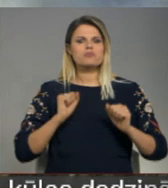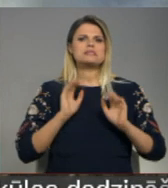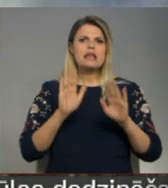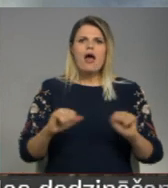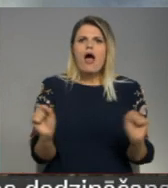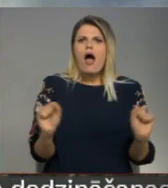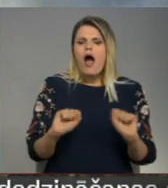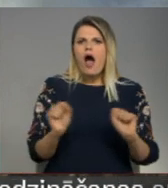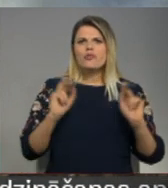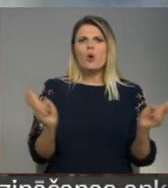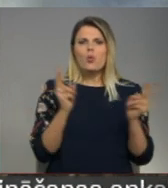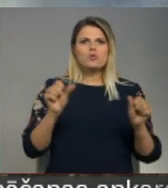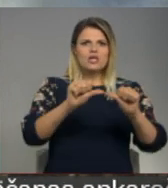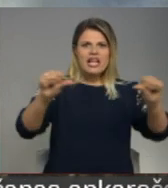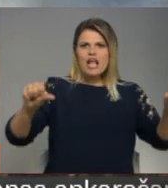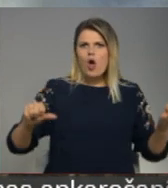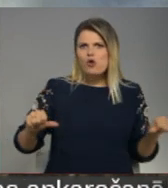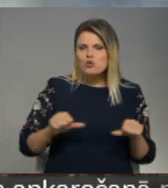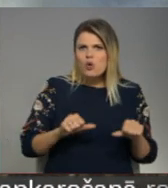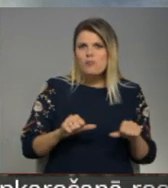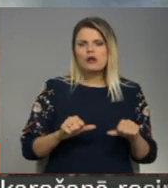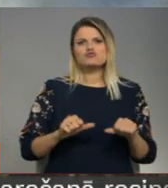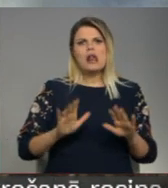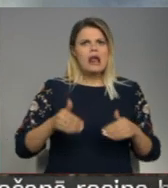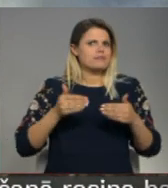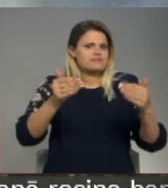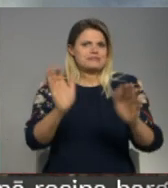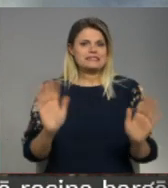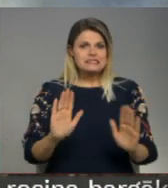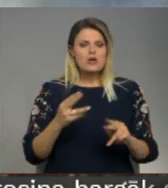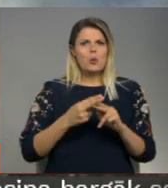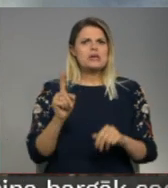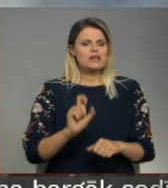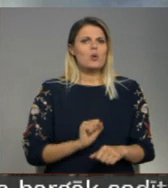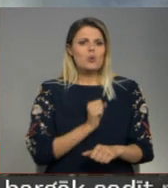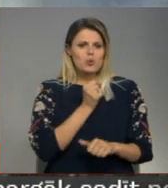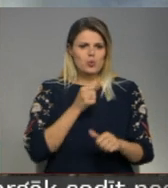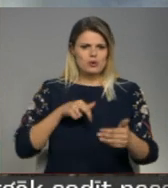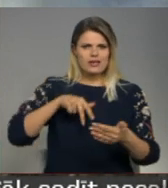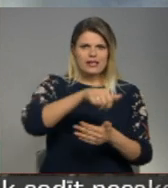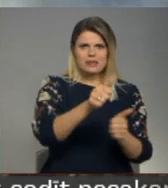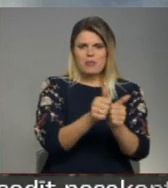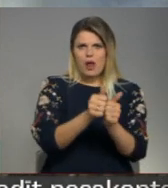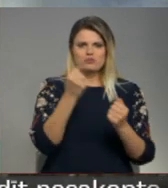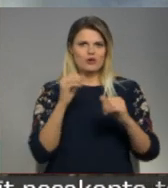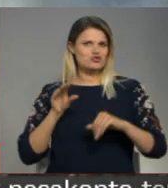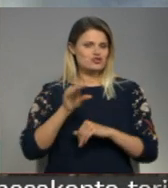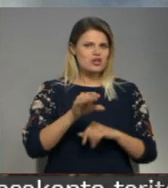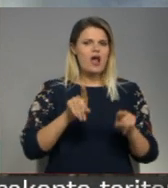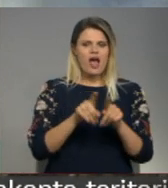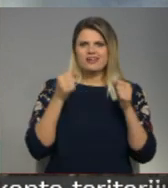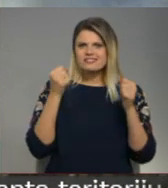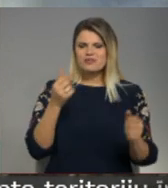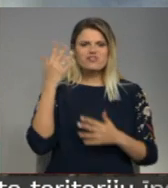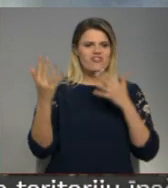pēc iespējas ātrāk ugunsgrēka ierobežotu, un tieši ņemot vērāk to, ka ir apgrūtināti piekļūšana pie dekšanas vietām, un arī šis spētīgais